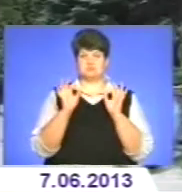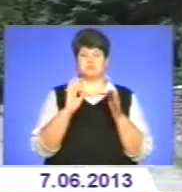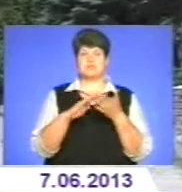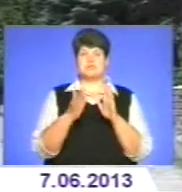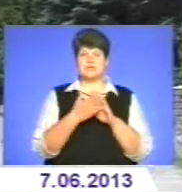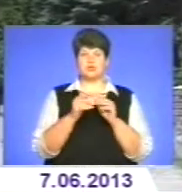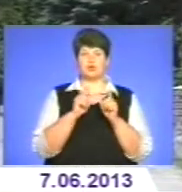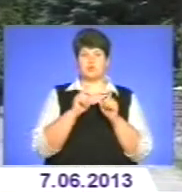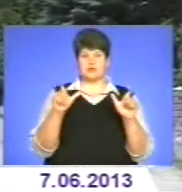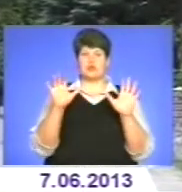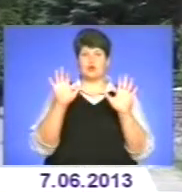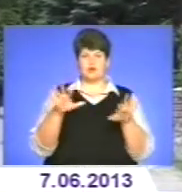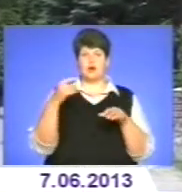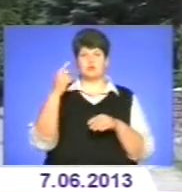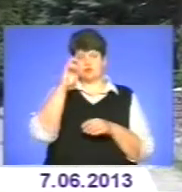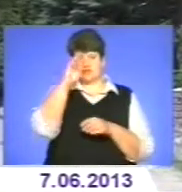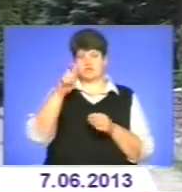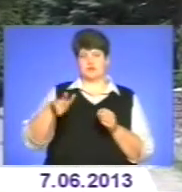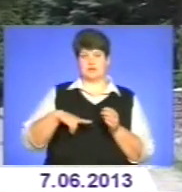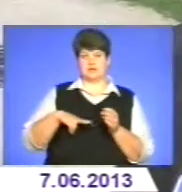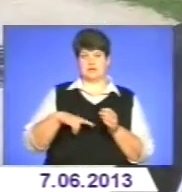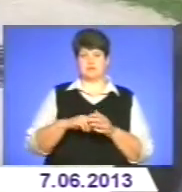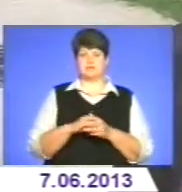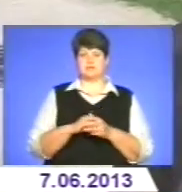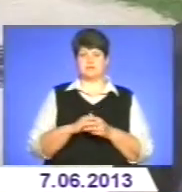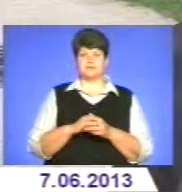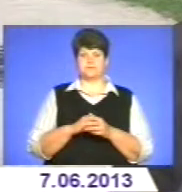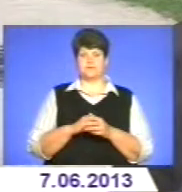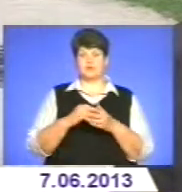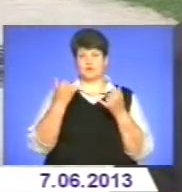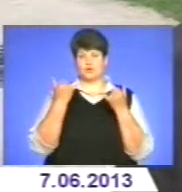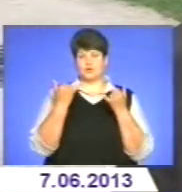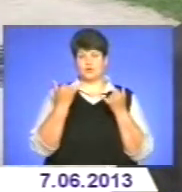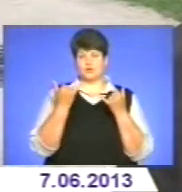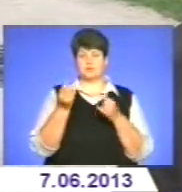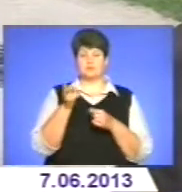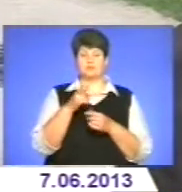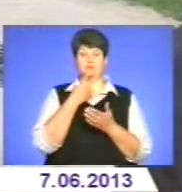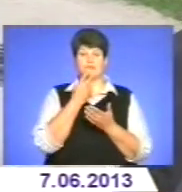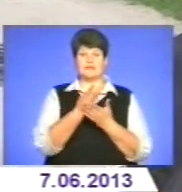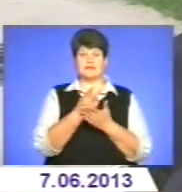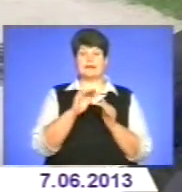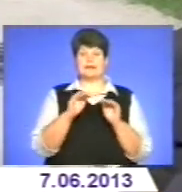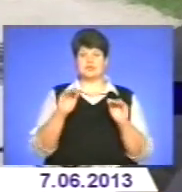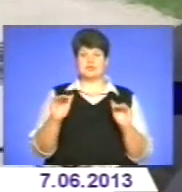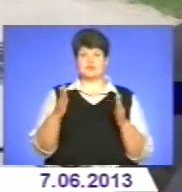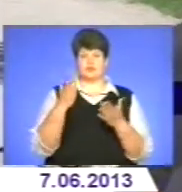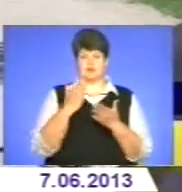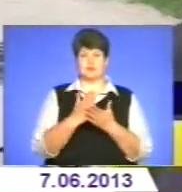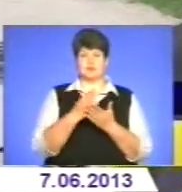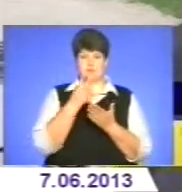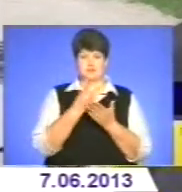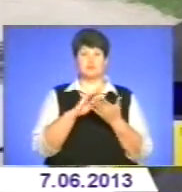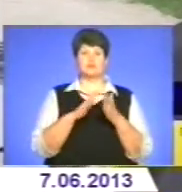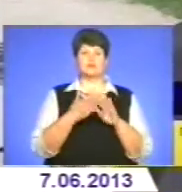-культурної сфери і голова облдержадміністрації. Я думаю, що ви сьогодні побачили, що і дитячий станок, який проїхав, бачили, в якому